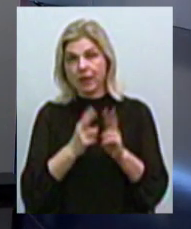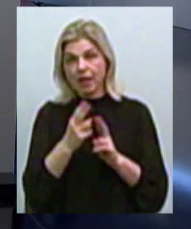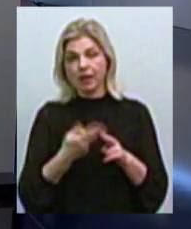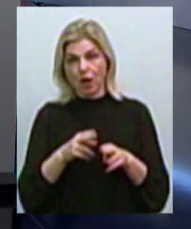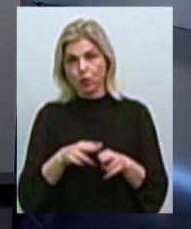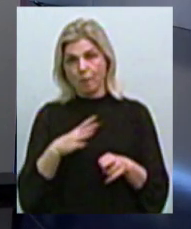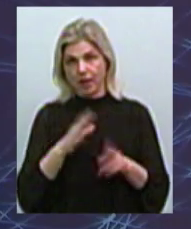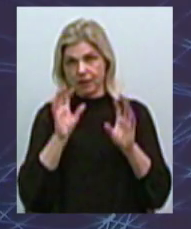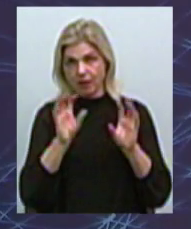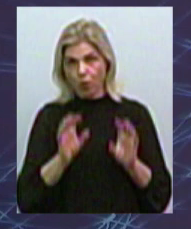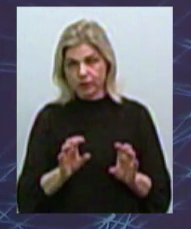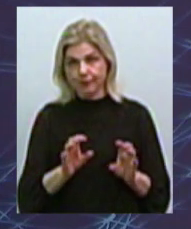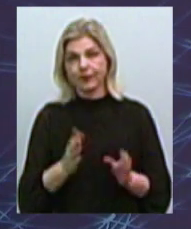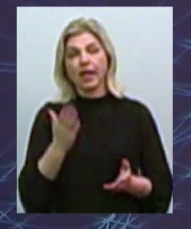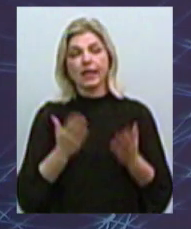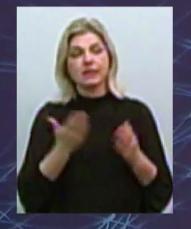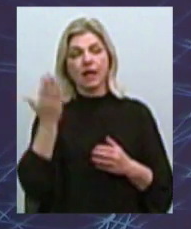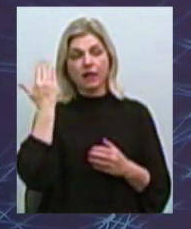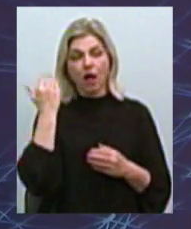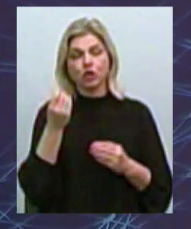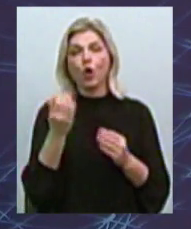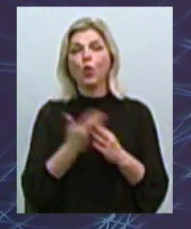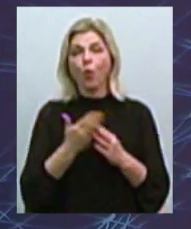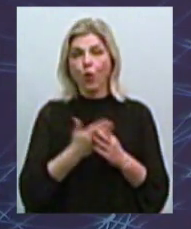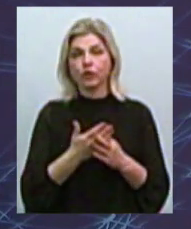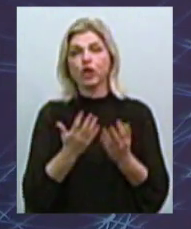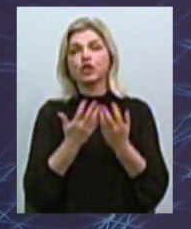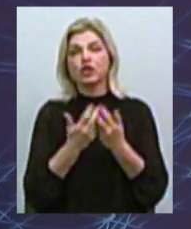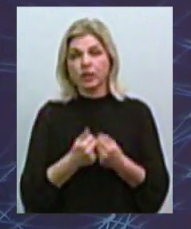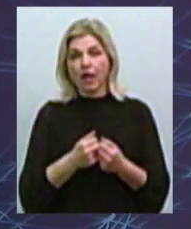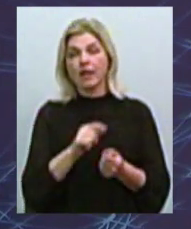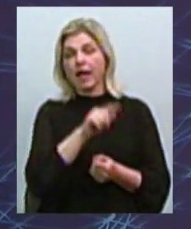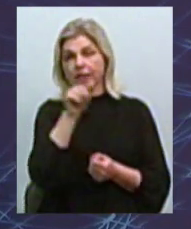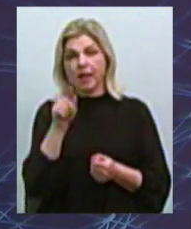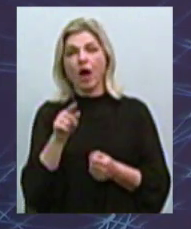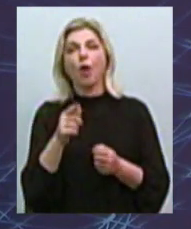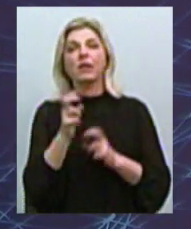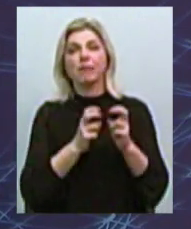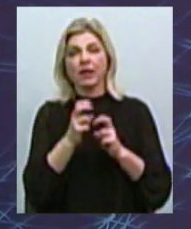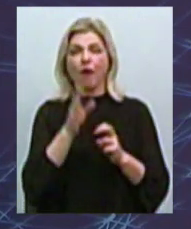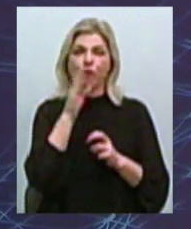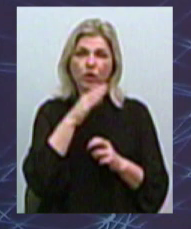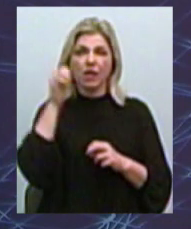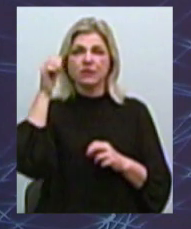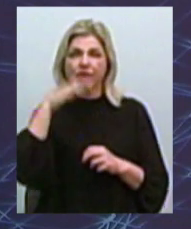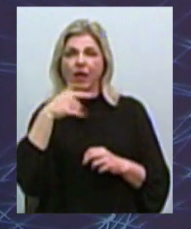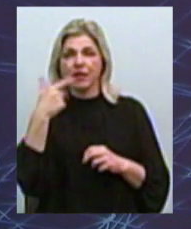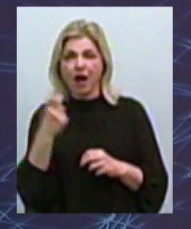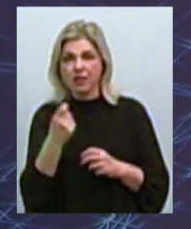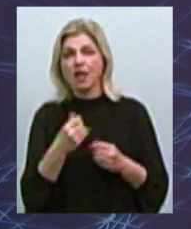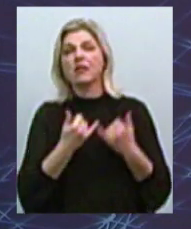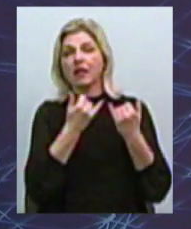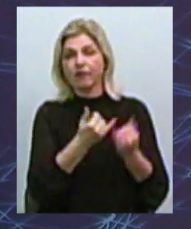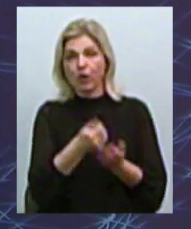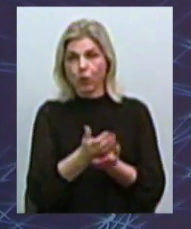Якщо раніше льготы начисляли підприємства, які підоставляють услуги, і давали